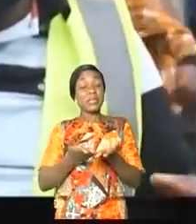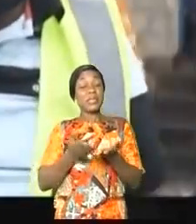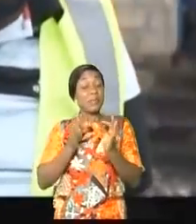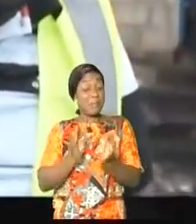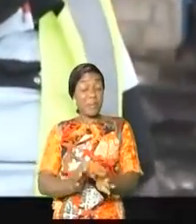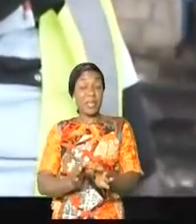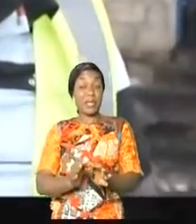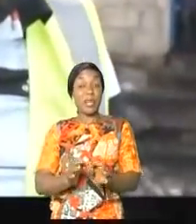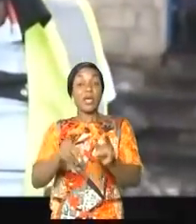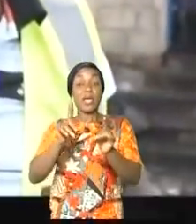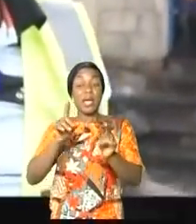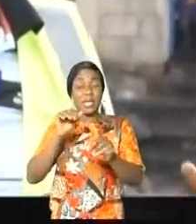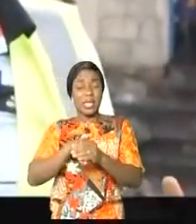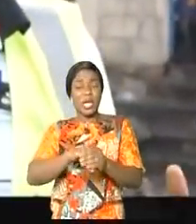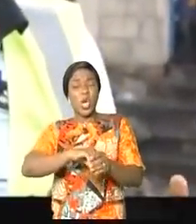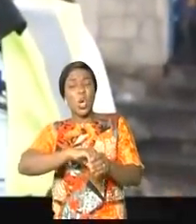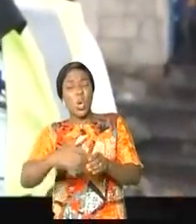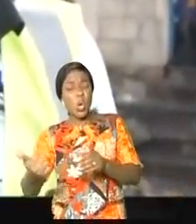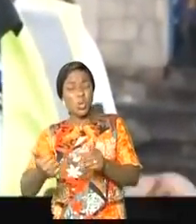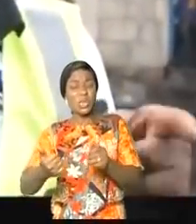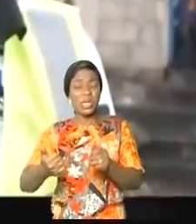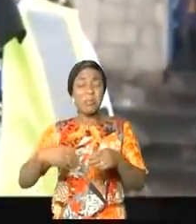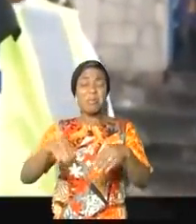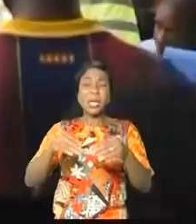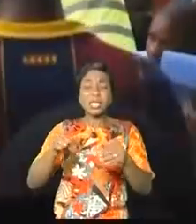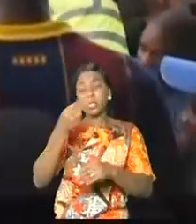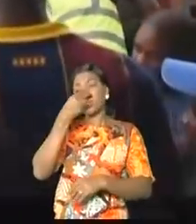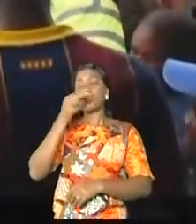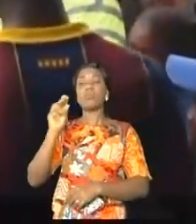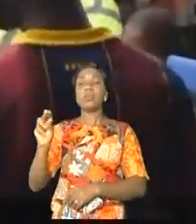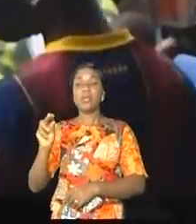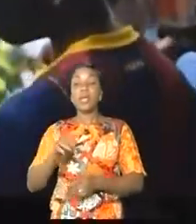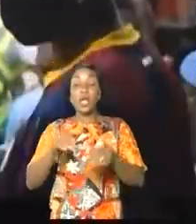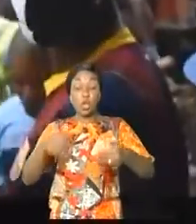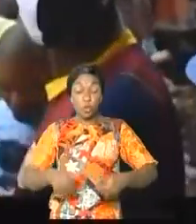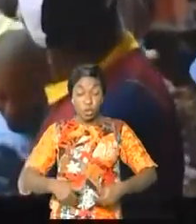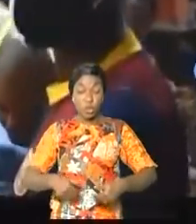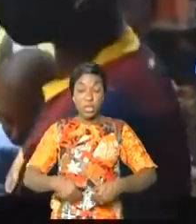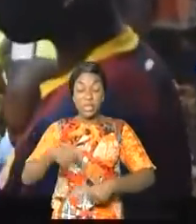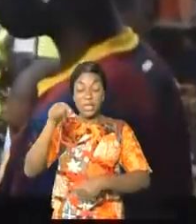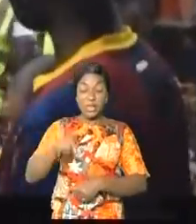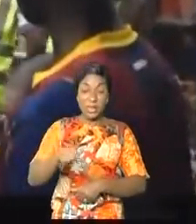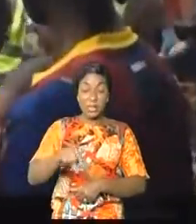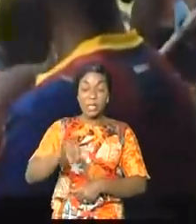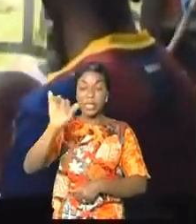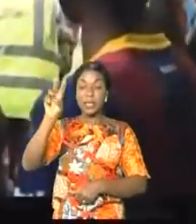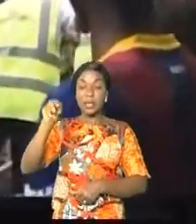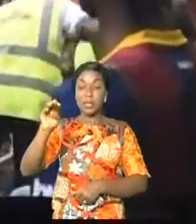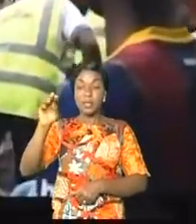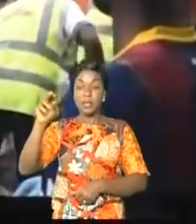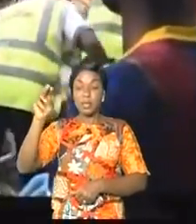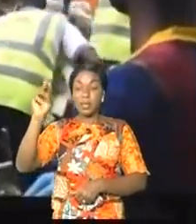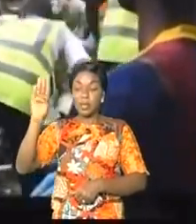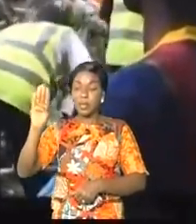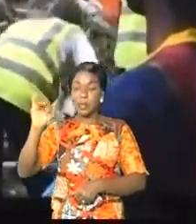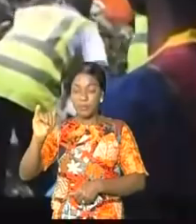aussi dans tous les autres marchés de la ville de Goma. Les jeunes du quartier Imbi et ceux de l'UDPS ont mis